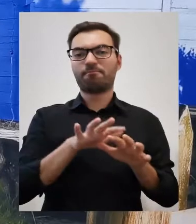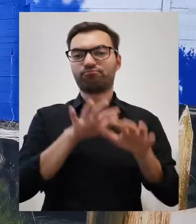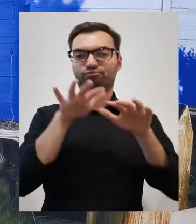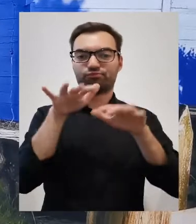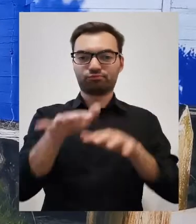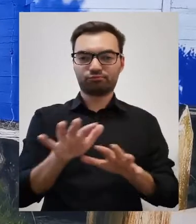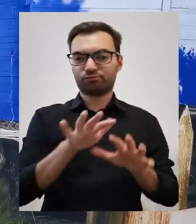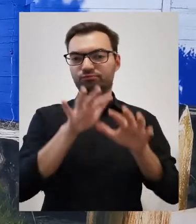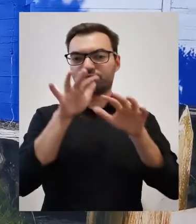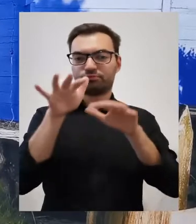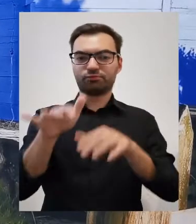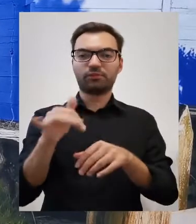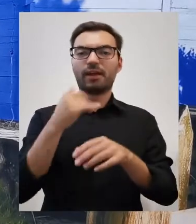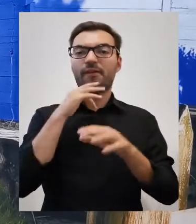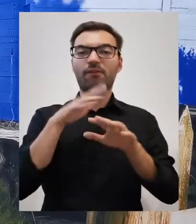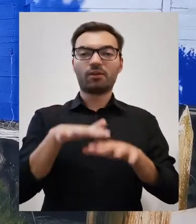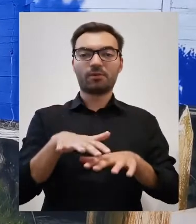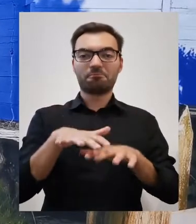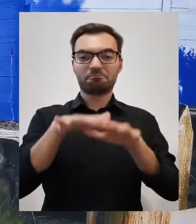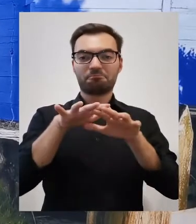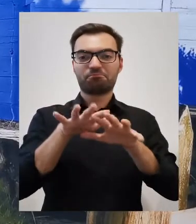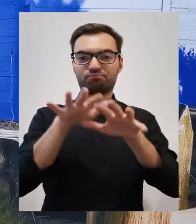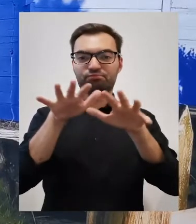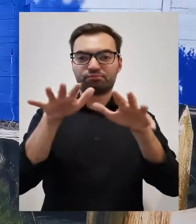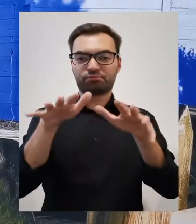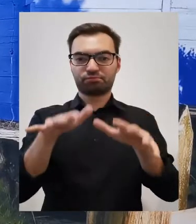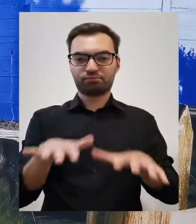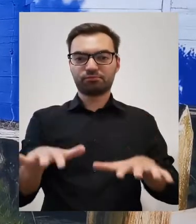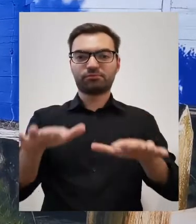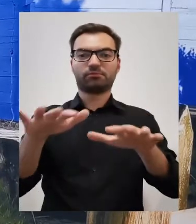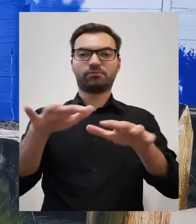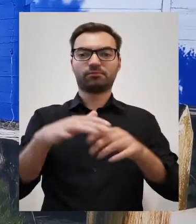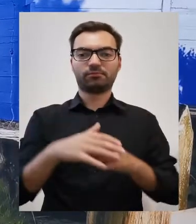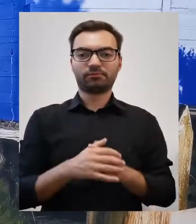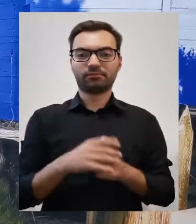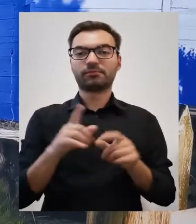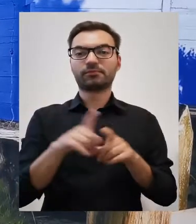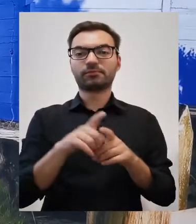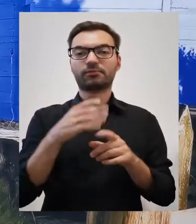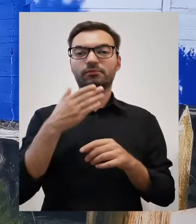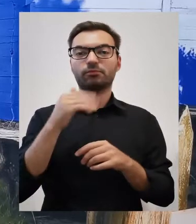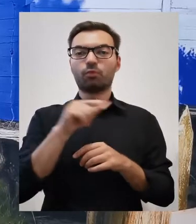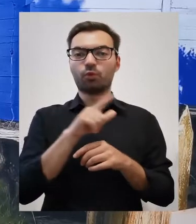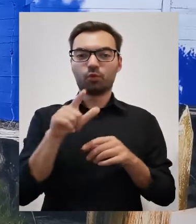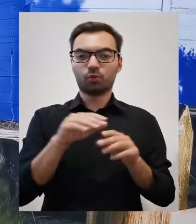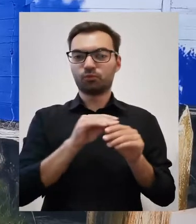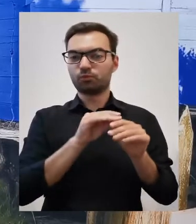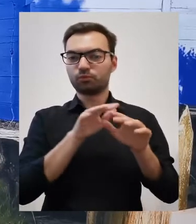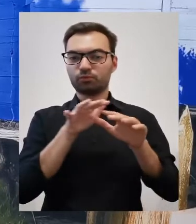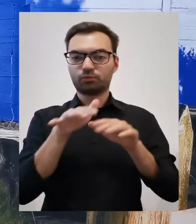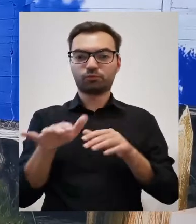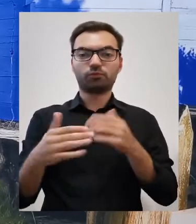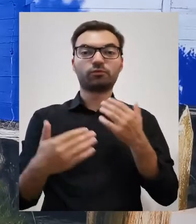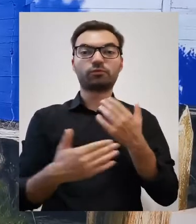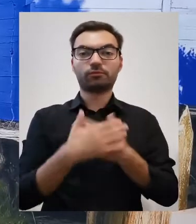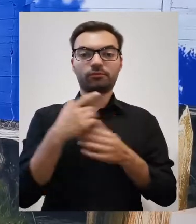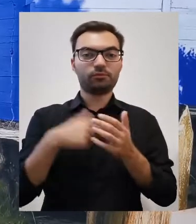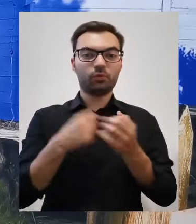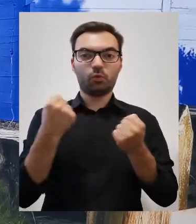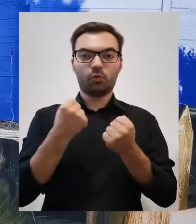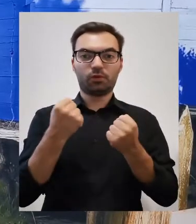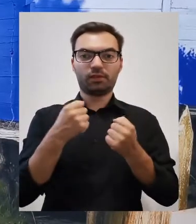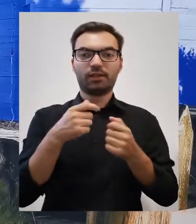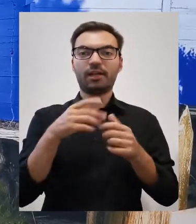wylewała tam, kiedy tylko woda się podniosła, nanosiła muł, który z czasem